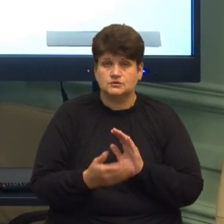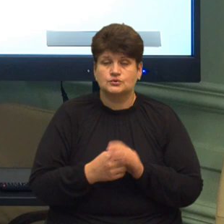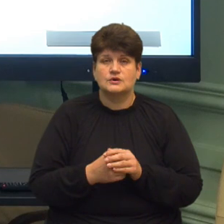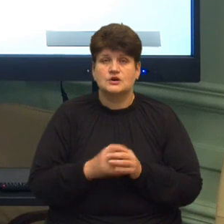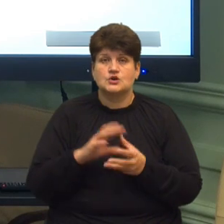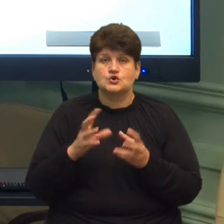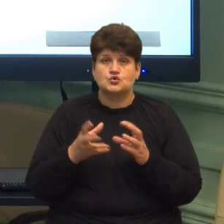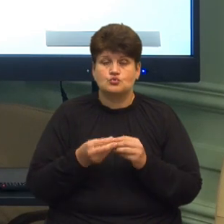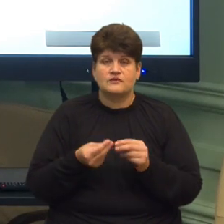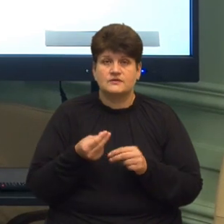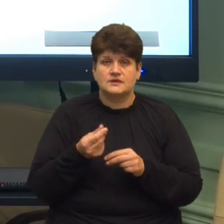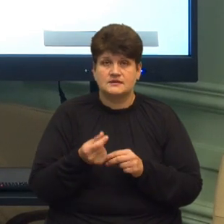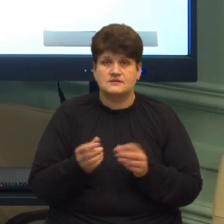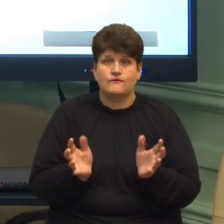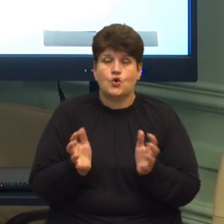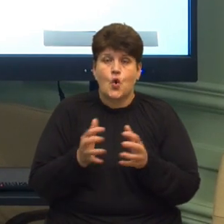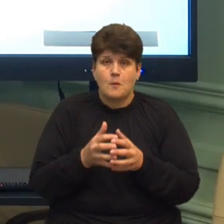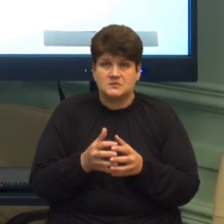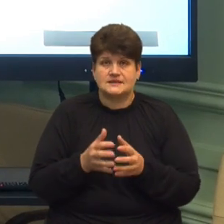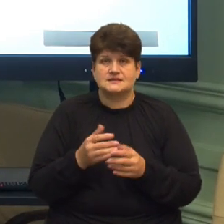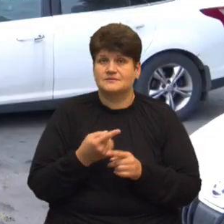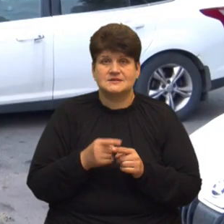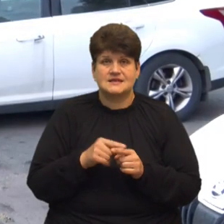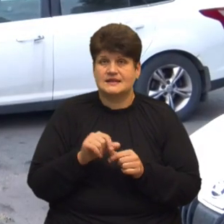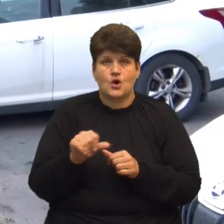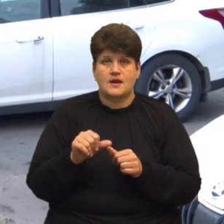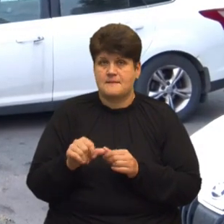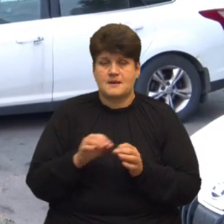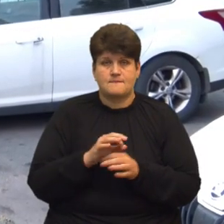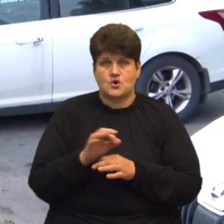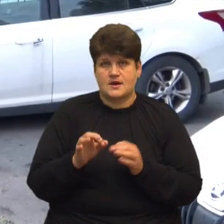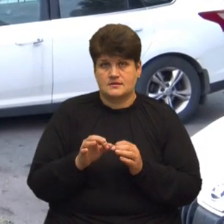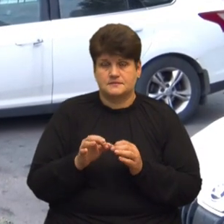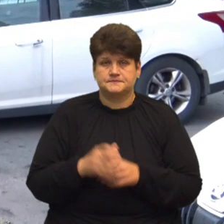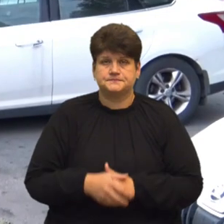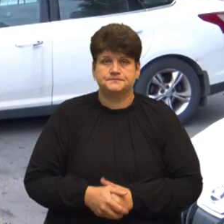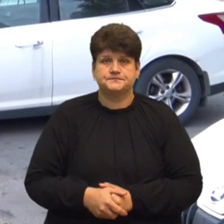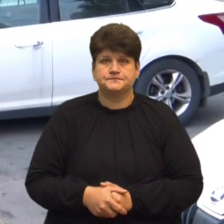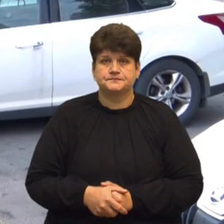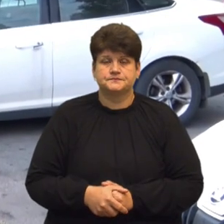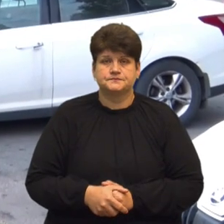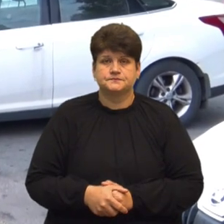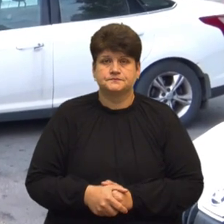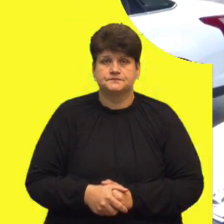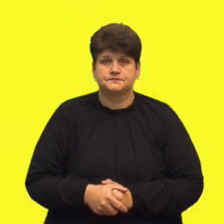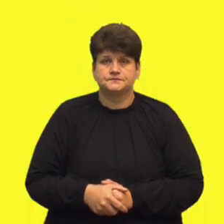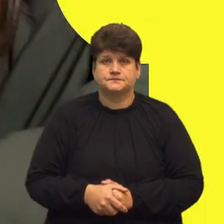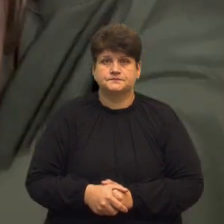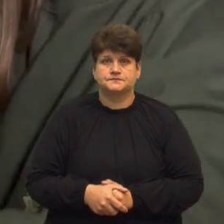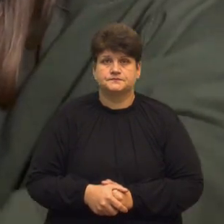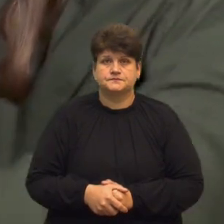сума фінансування не завжди йде в комплексі, тому що це не один окремий проєкт Максим Зказків, Василь Панчук, Суспільне новини, Тернопіль